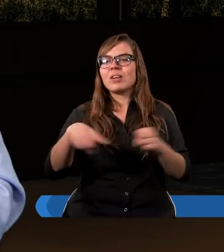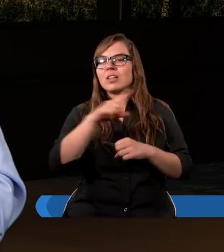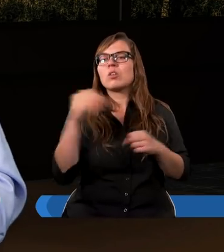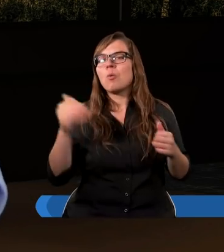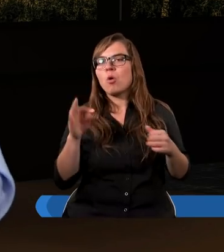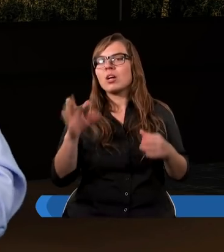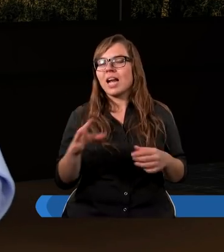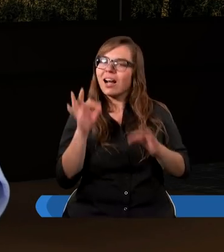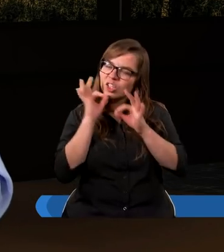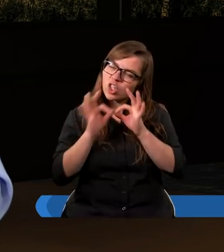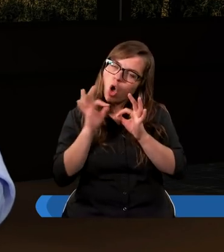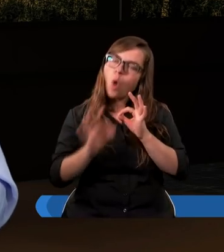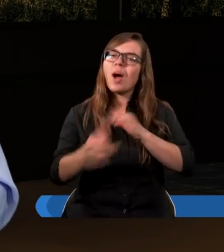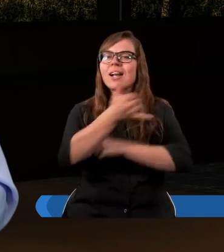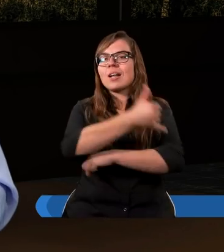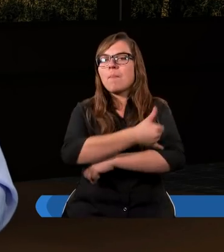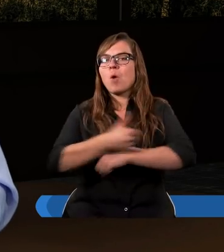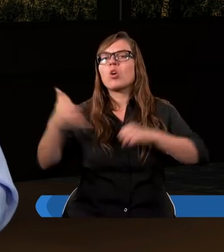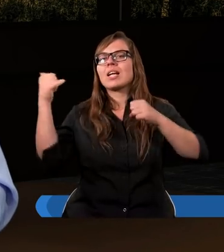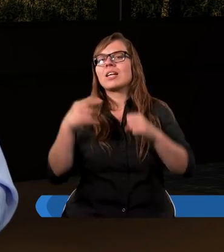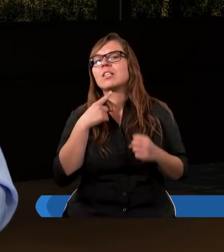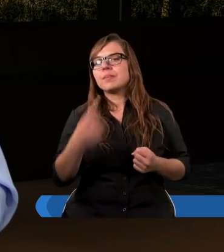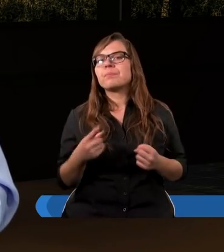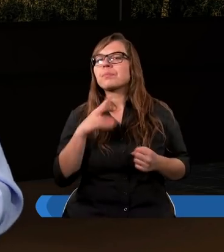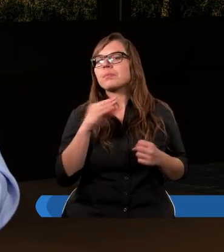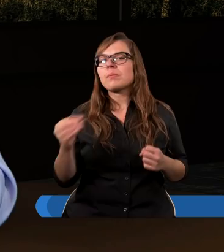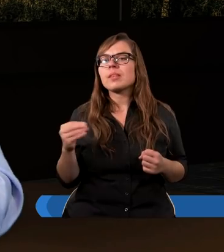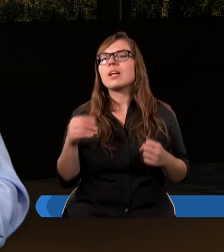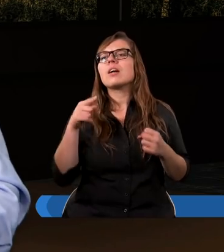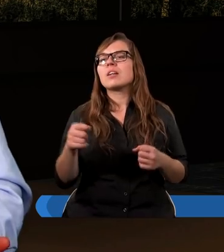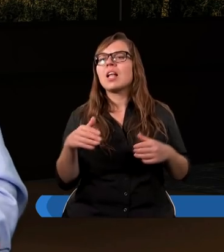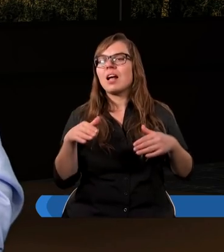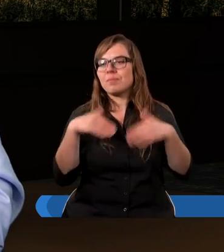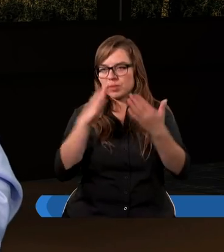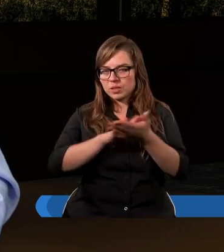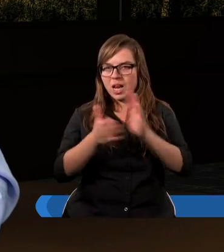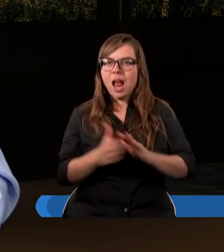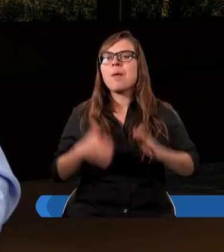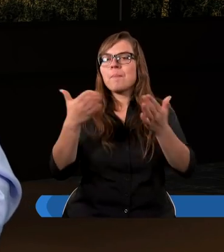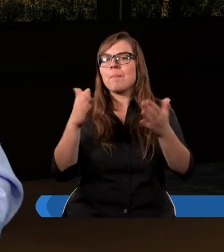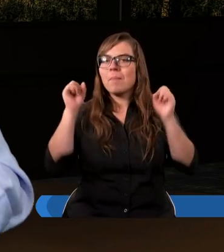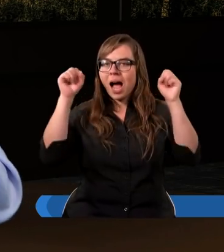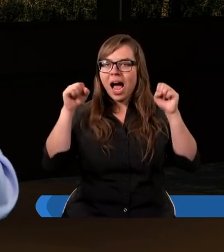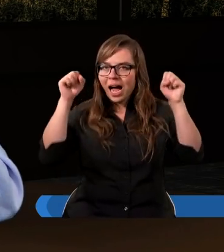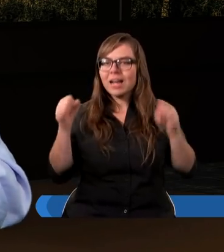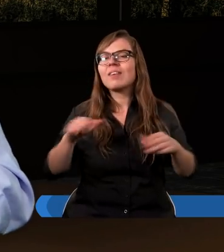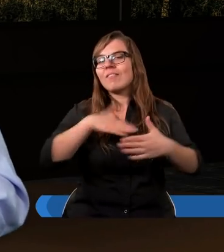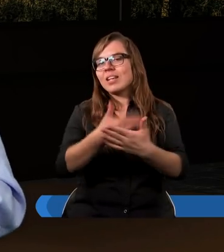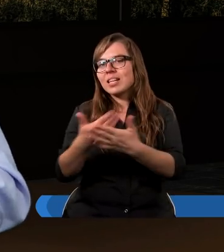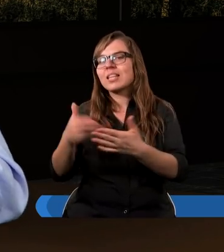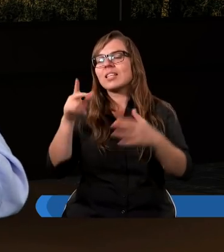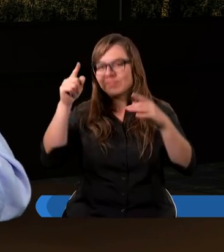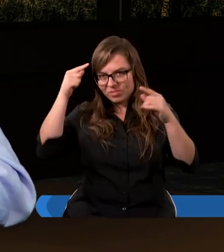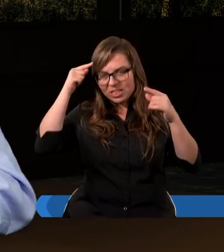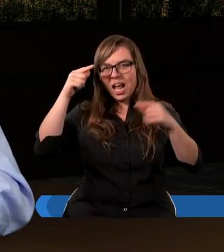możemy to ładnie podkreślić, że składał baranka, wyznawali na